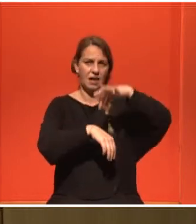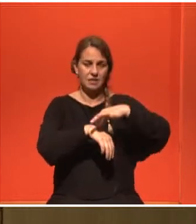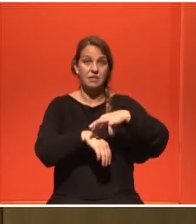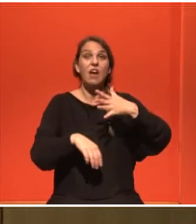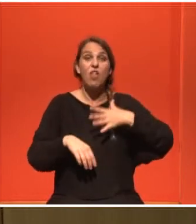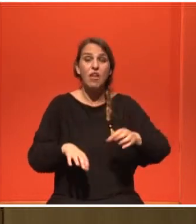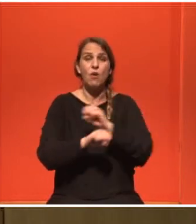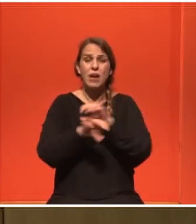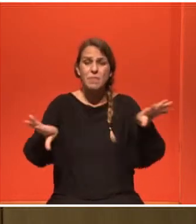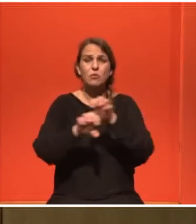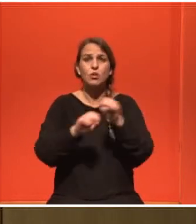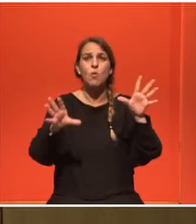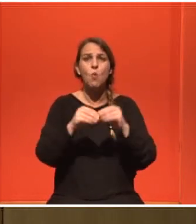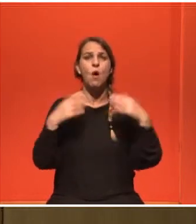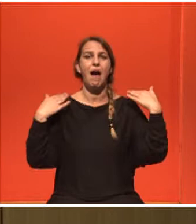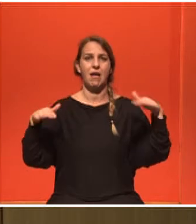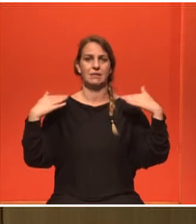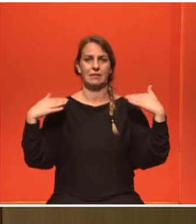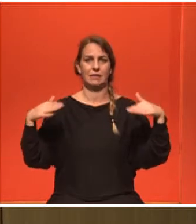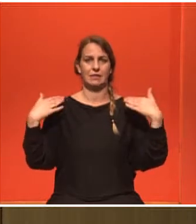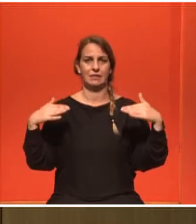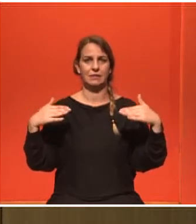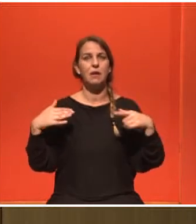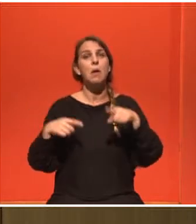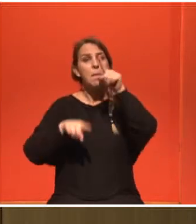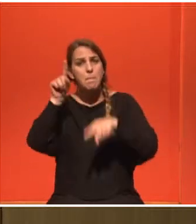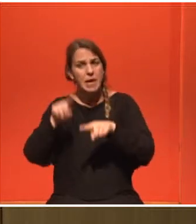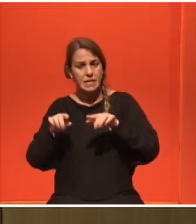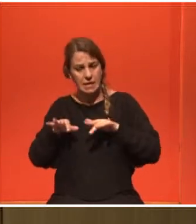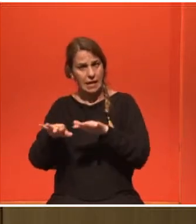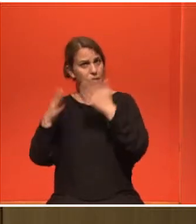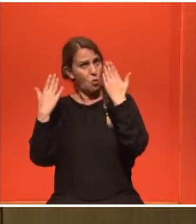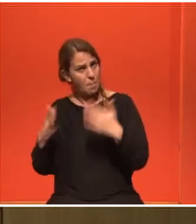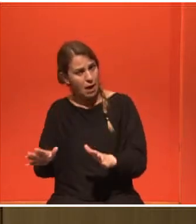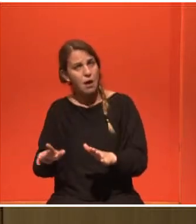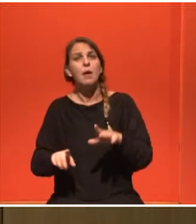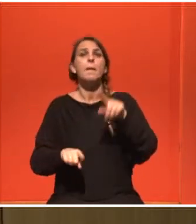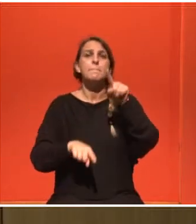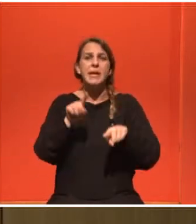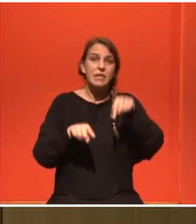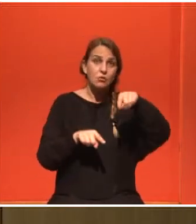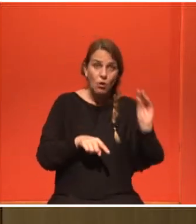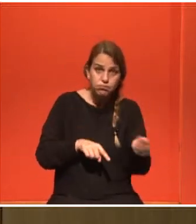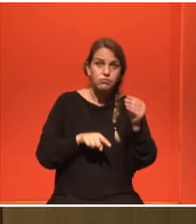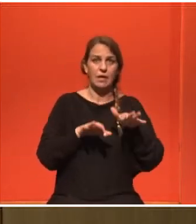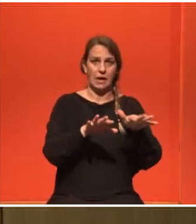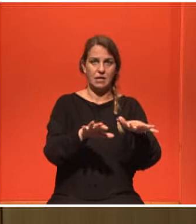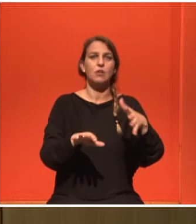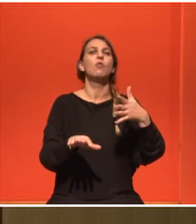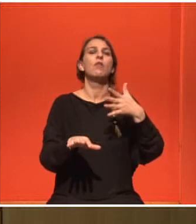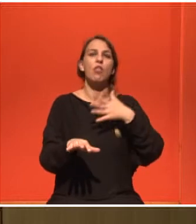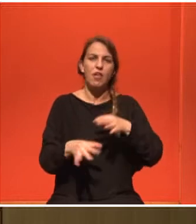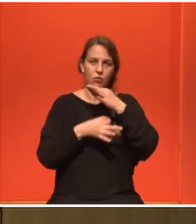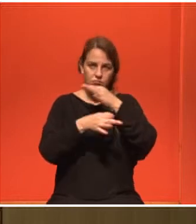κόσμο για την άσκηση σε ασθενείς που είτε έχουν διαγνωστεί με καρκίνο είτε έχουν περάσει τον καρκίνο και έχουμε νέα ερευνητικά